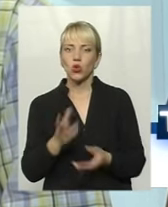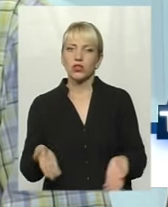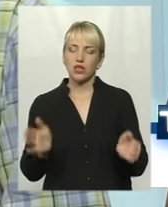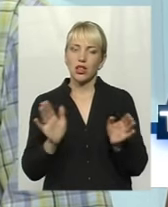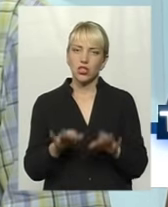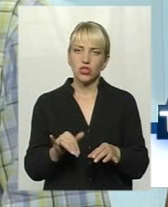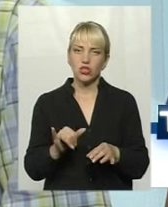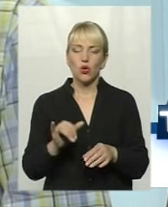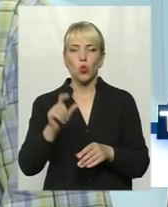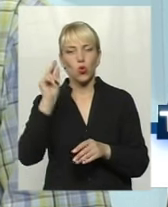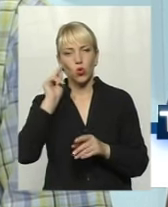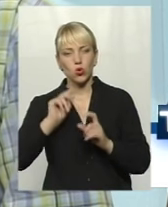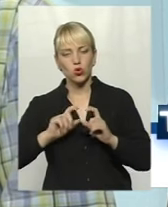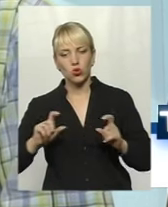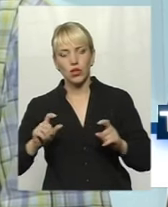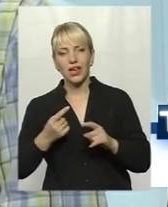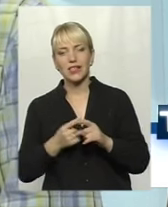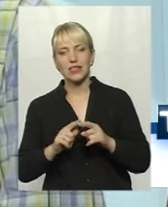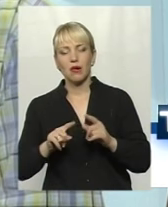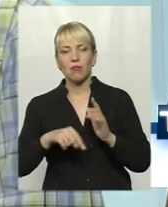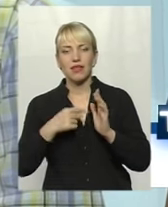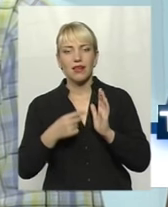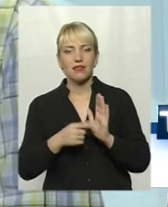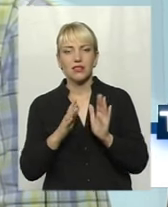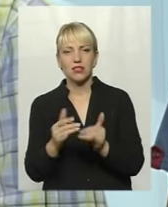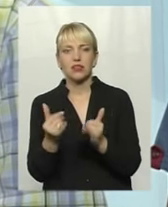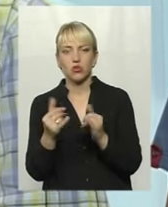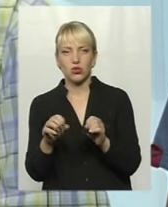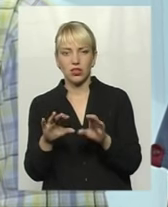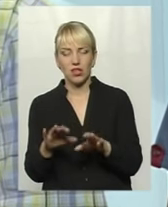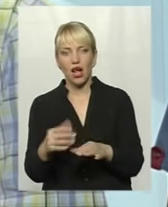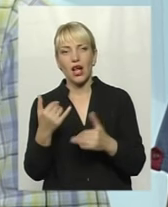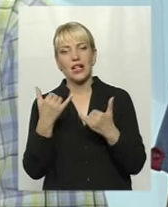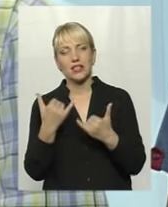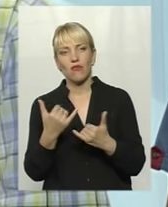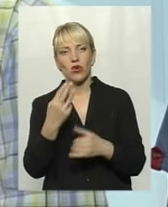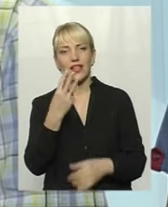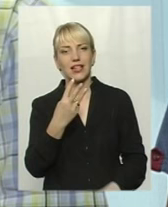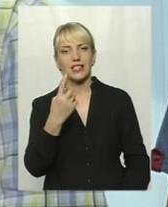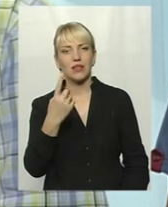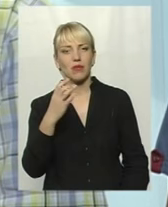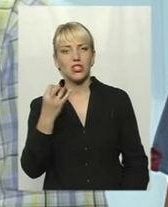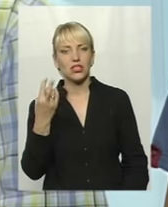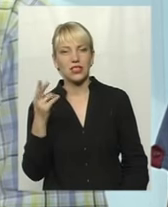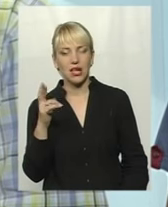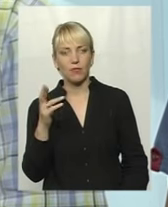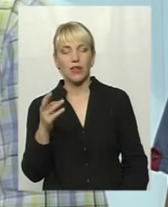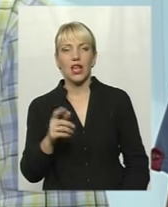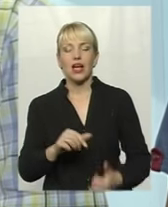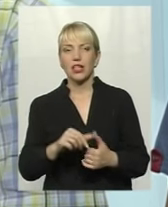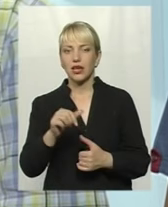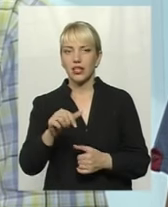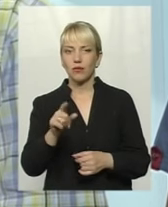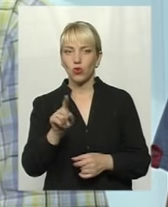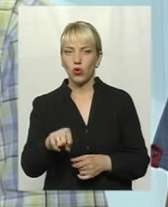питання тільки закривається, а сьогодні 31 серпня. Крім того, коли об'єднували територіальну громаду, сказали, що